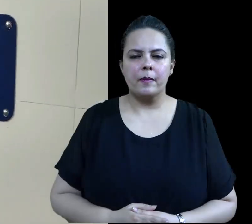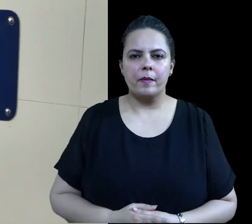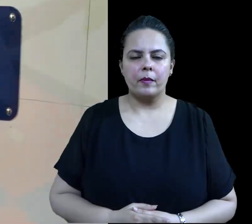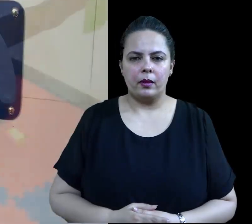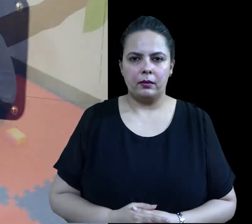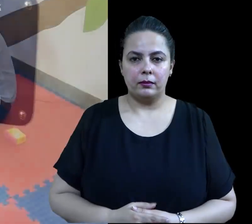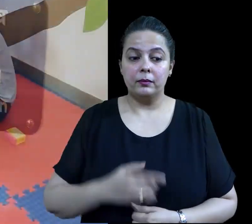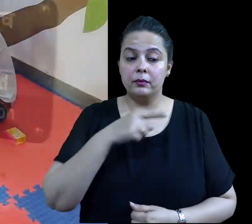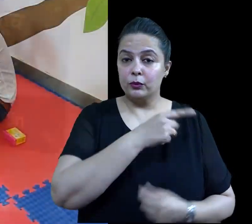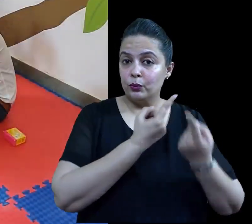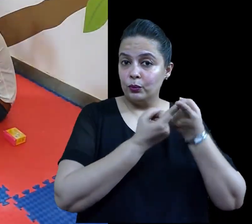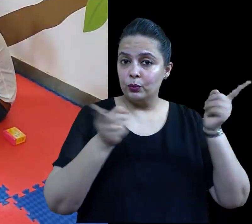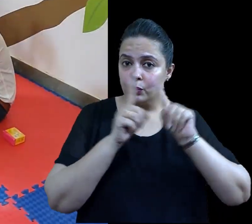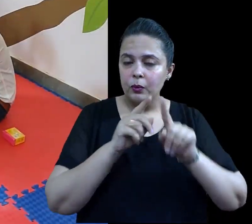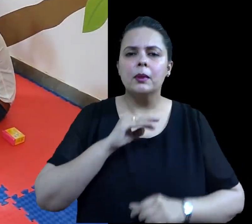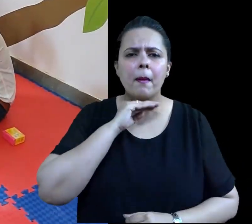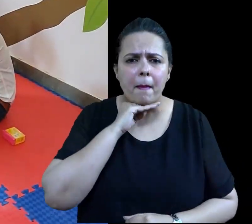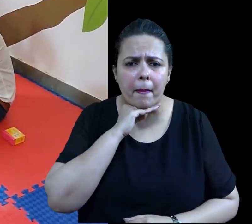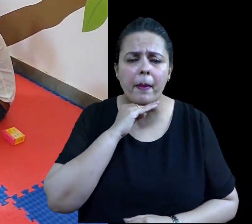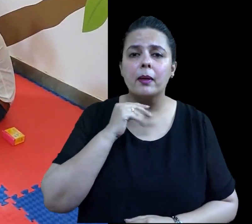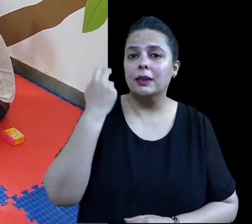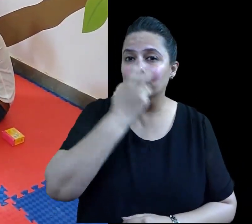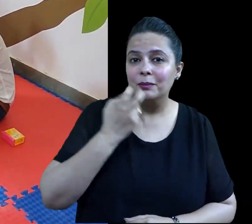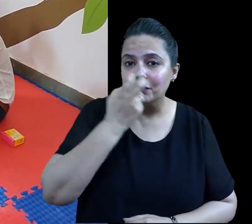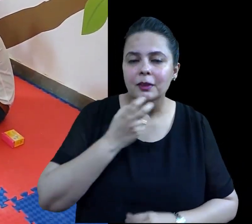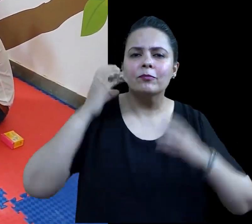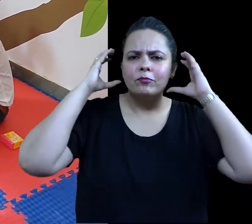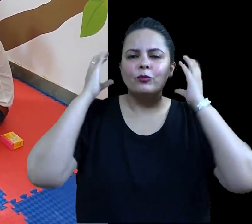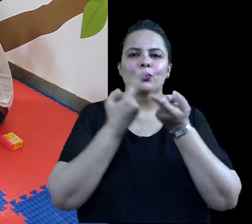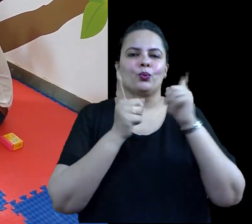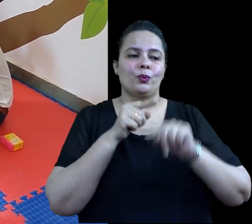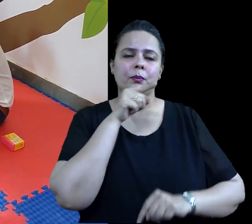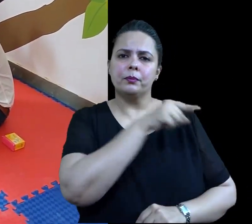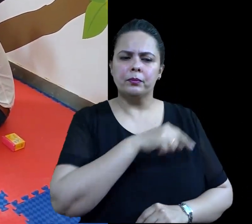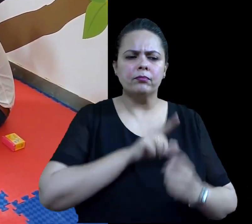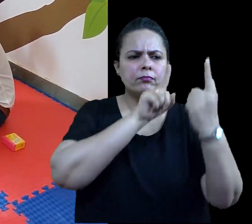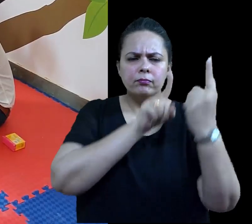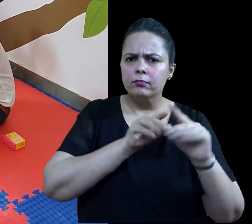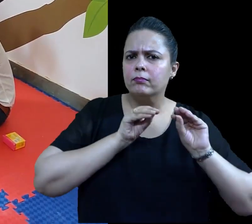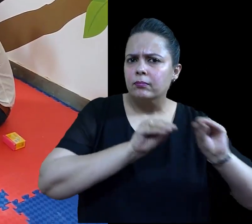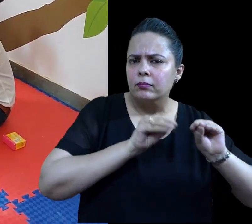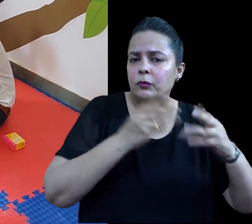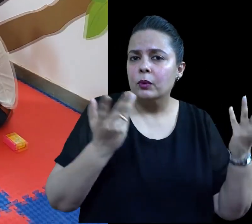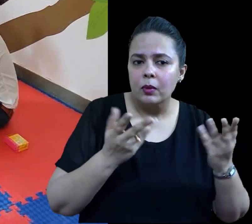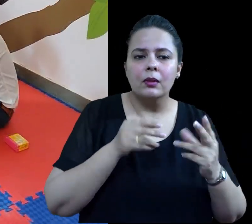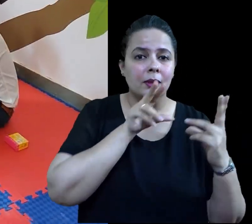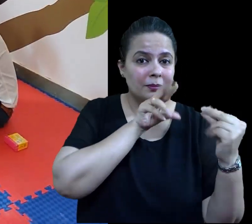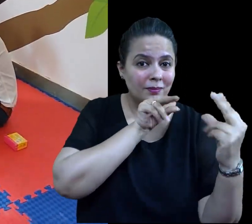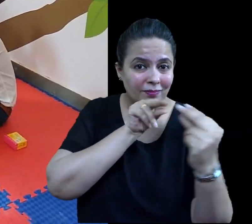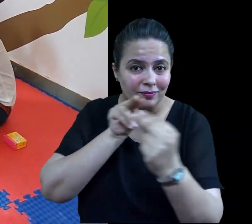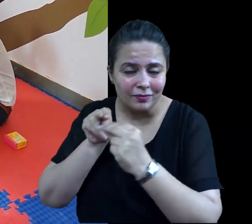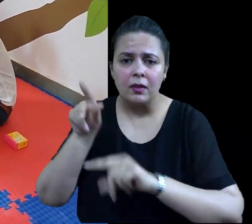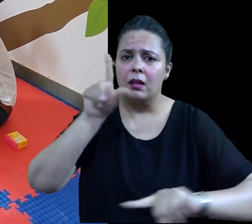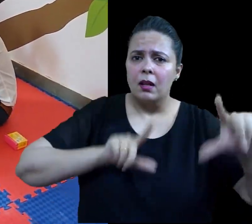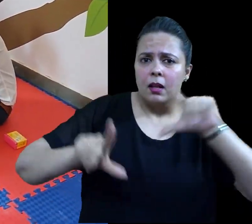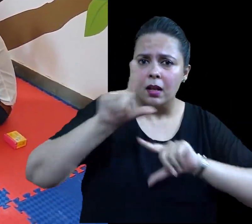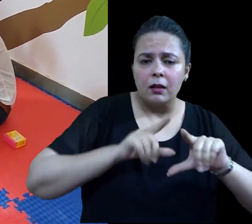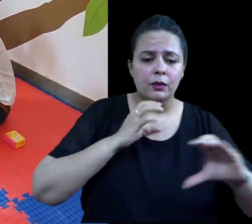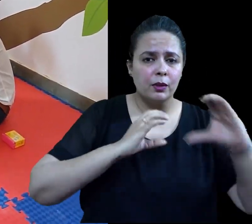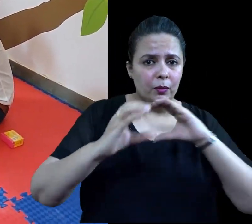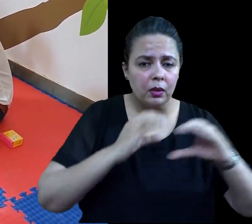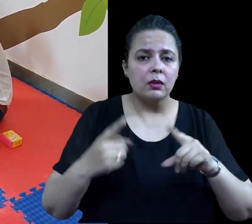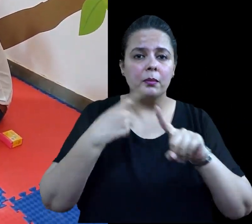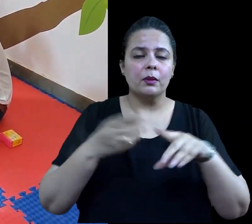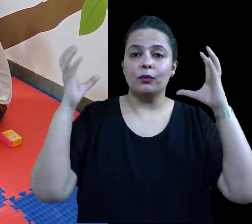इवं भाशा कक्ष है, यहां वाणी और भाशा से जुड़ी समस्याओं के समाधान किये जाएंगे, ताकि संप्रेशन, वाणी, भाशा और श्रवन